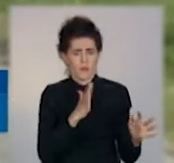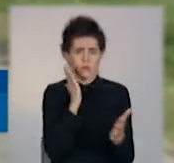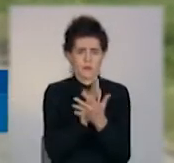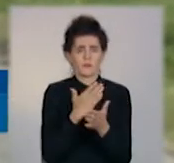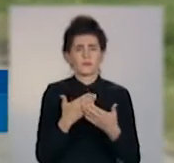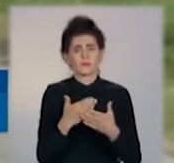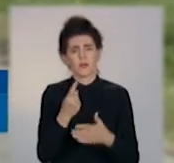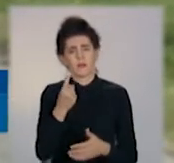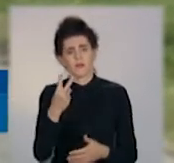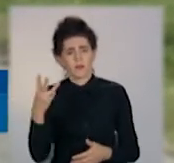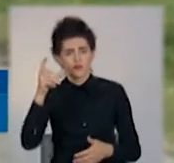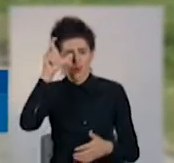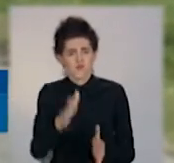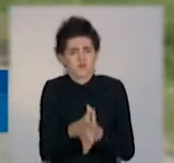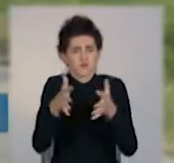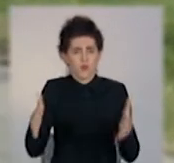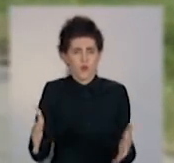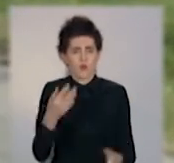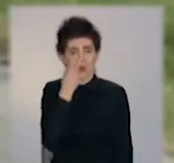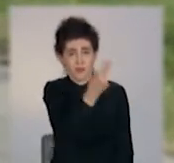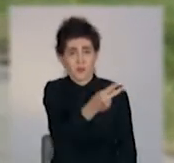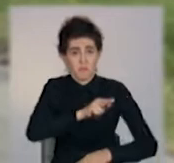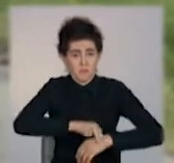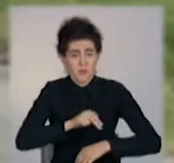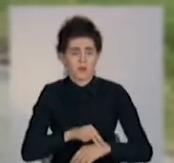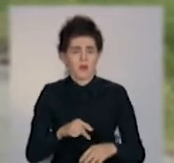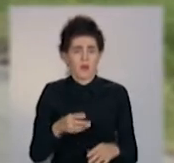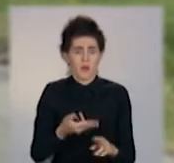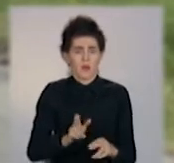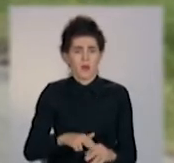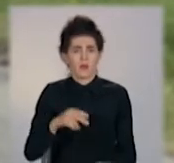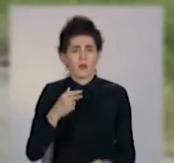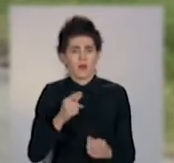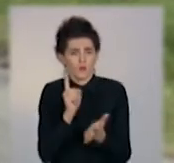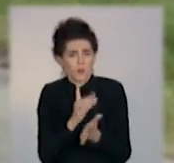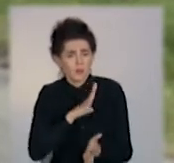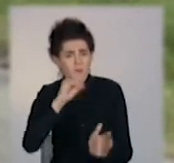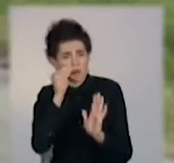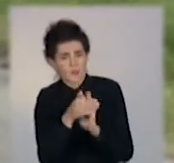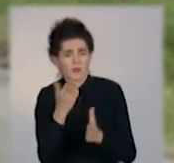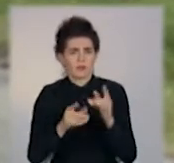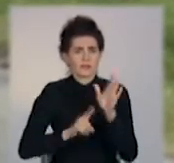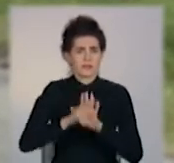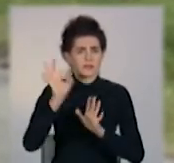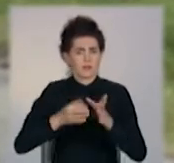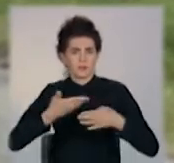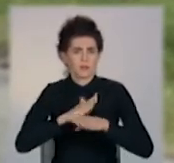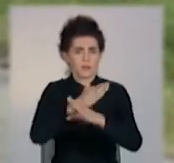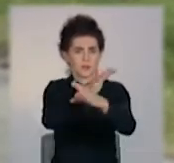і більше людей, бачать патрульну поліцію і так, очевидно, що вони розділяються,